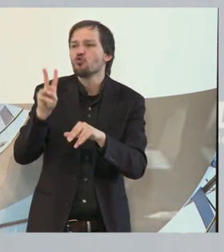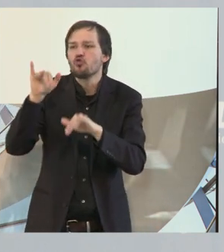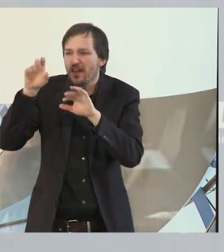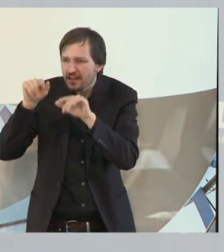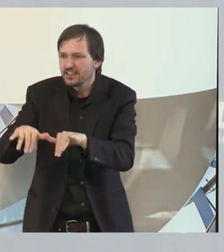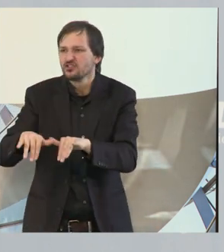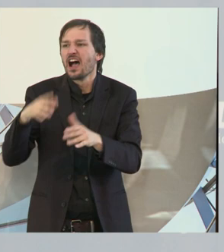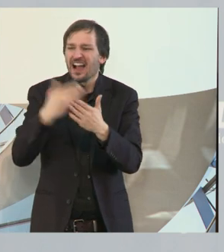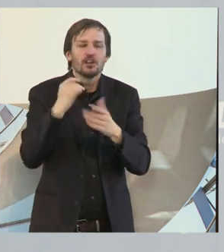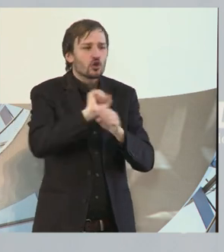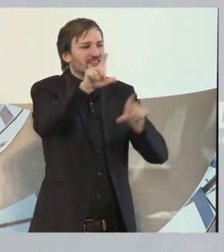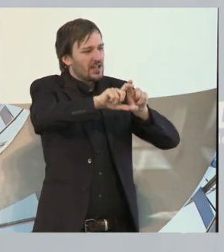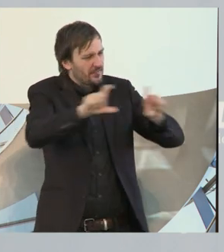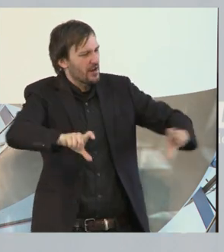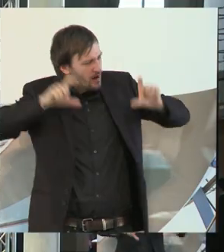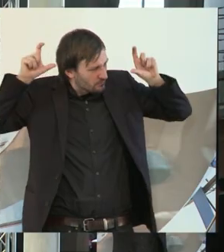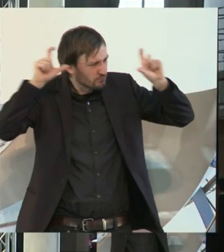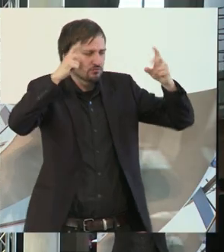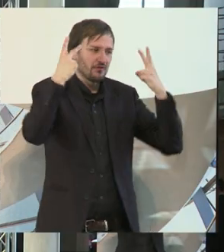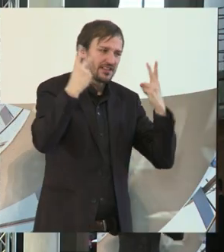seinen Stellenwert findet. Vielen herzlichen Dank.